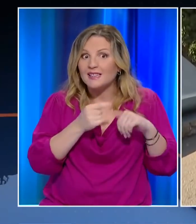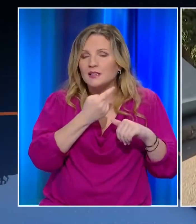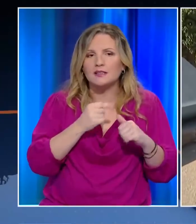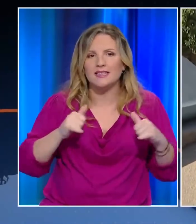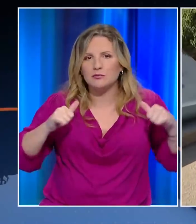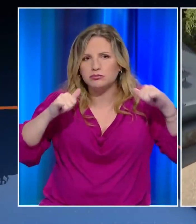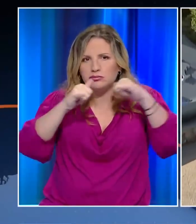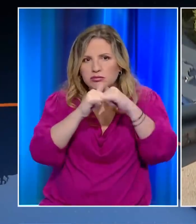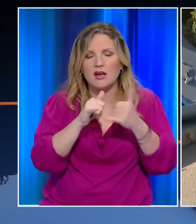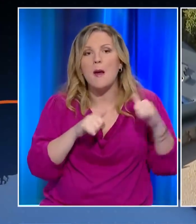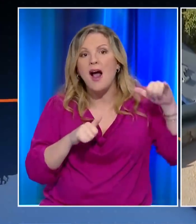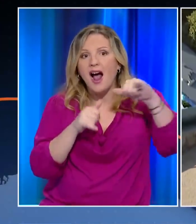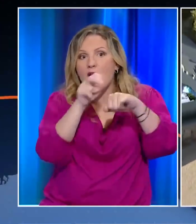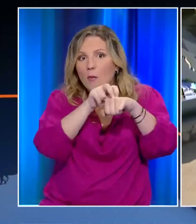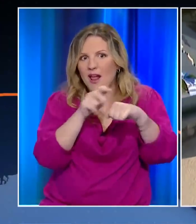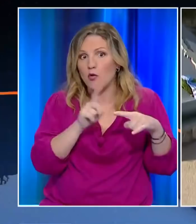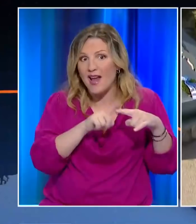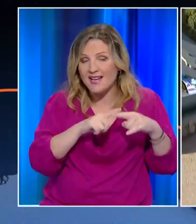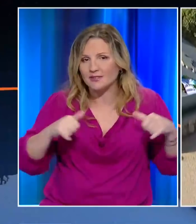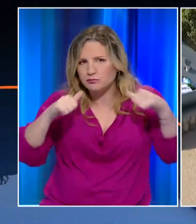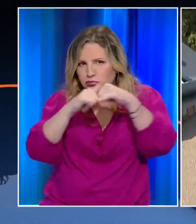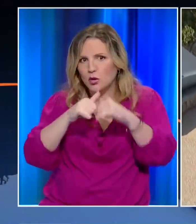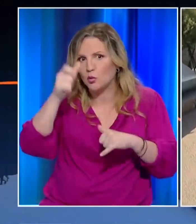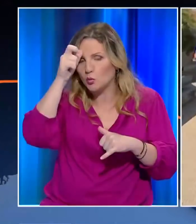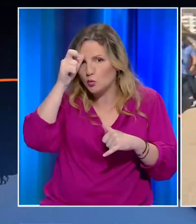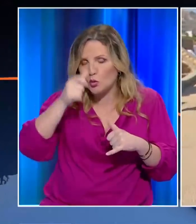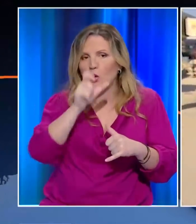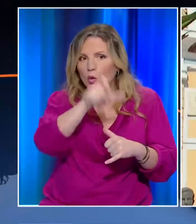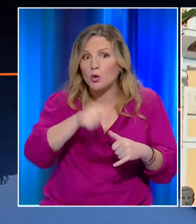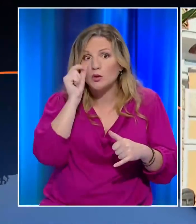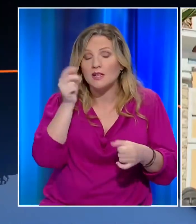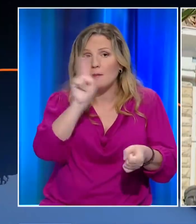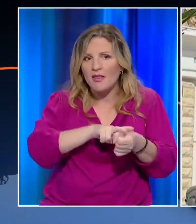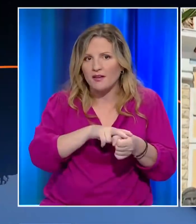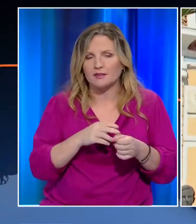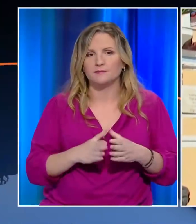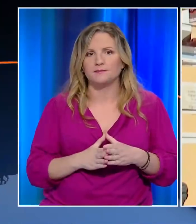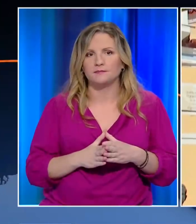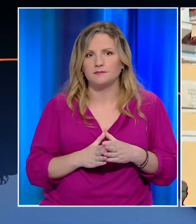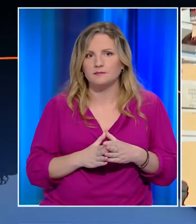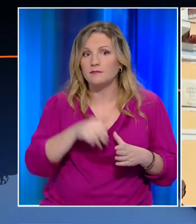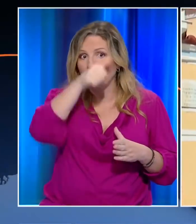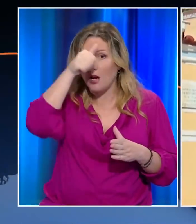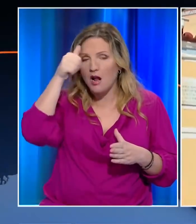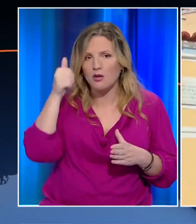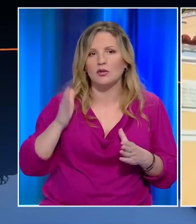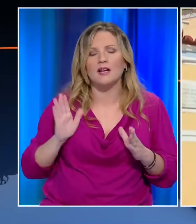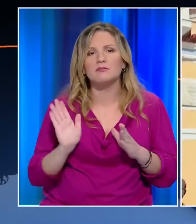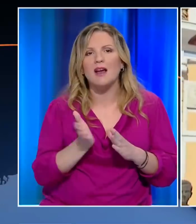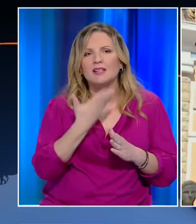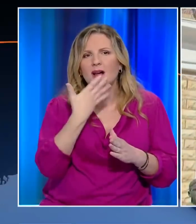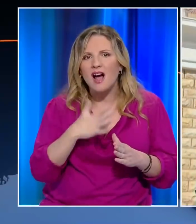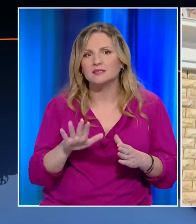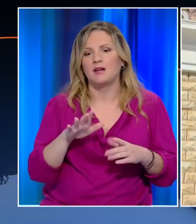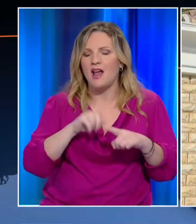αερομαχίας του F-16 που κυβερνούσε συγκρούστηκε με ένα τουρκικό μαχητικό. Ζήσαμε ένα ιδιαίτερα έντονο καλοκαίρι. Η Ελλάδα είναι